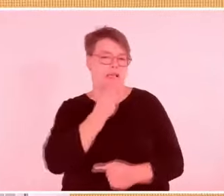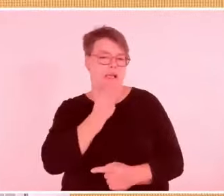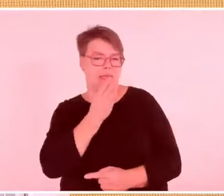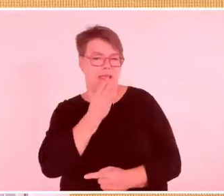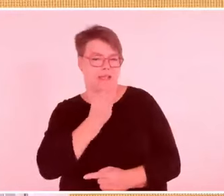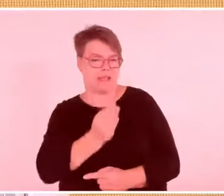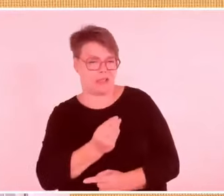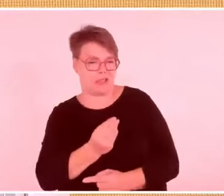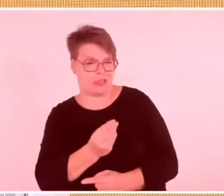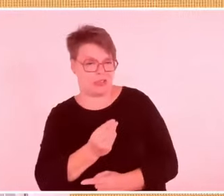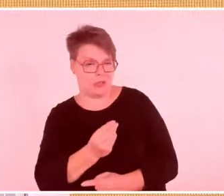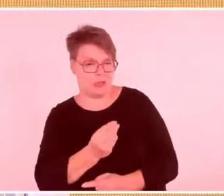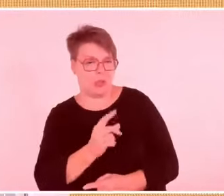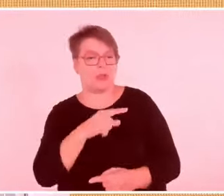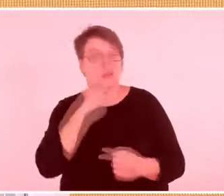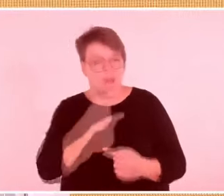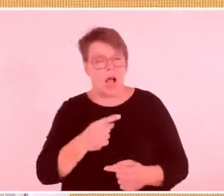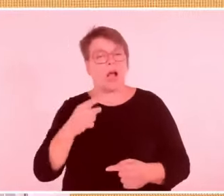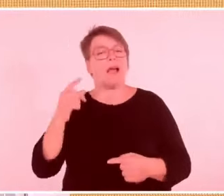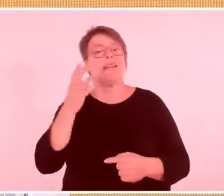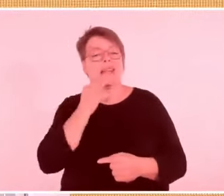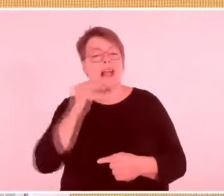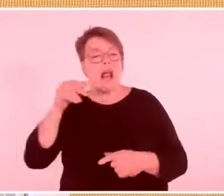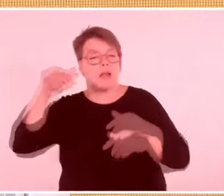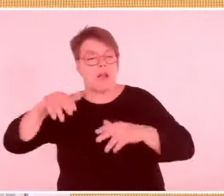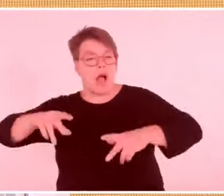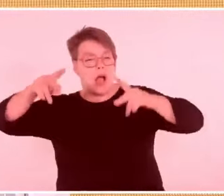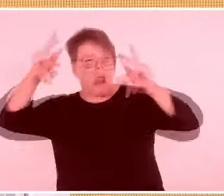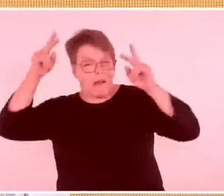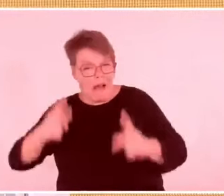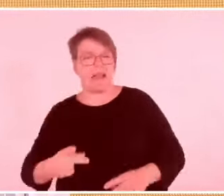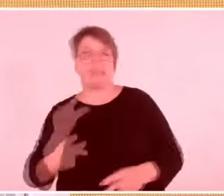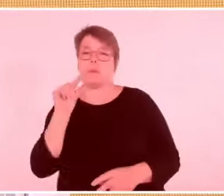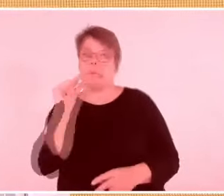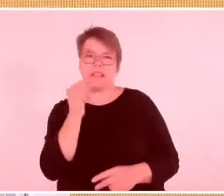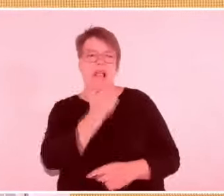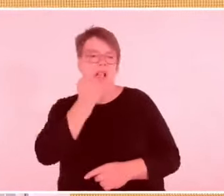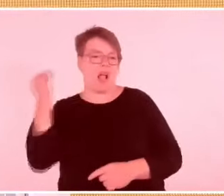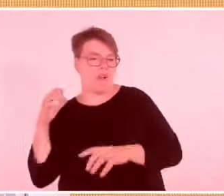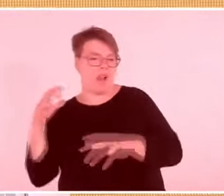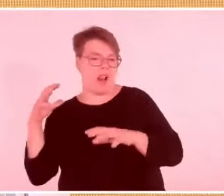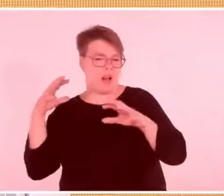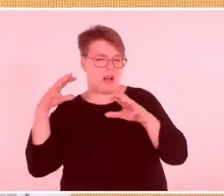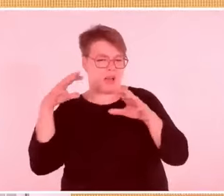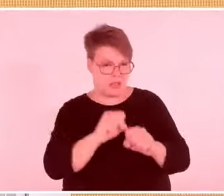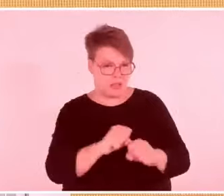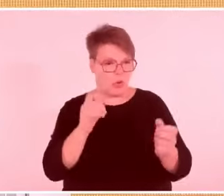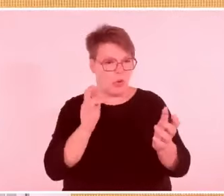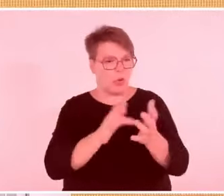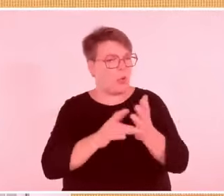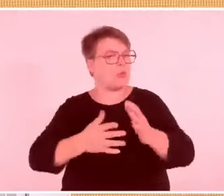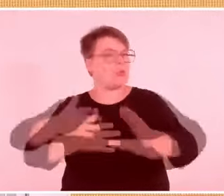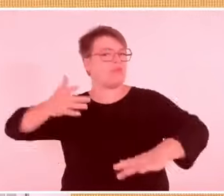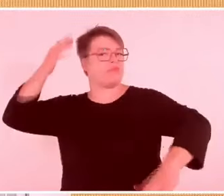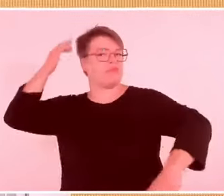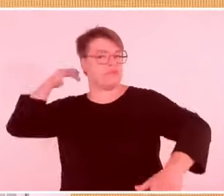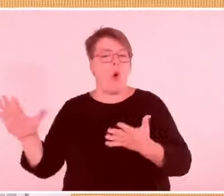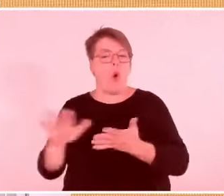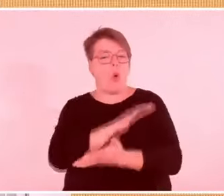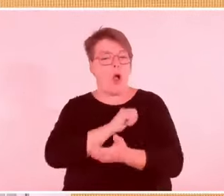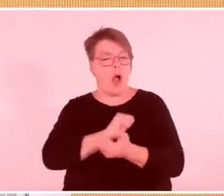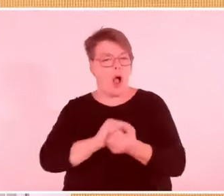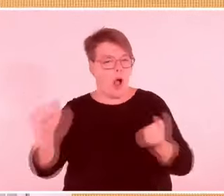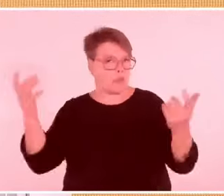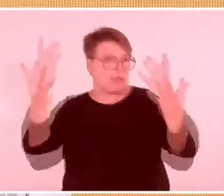Das hat keinen Sinn. Hier gibt es nichts zu verstehen. Man sollte in beide Richtungen denken, sowohl die